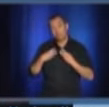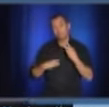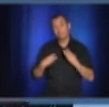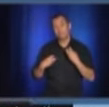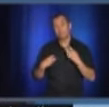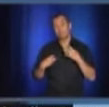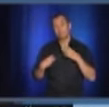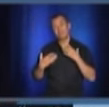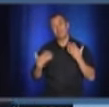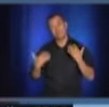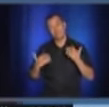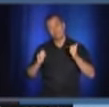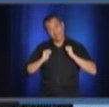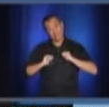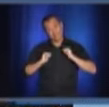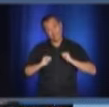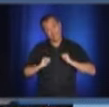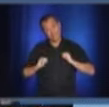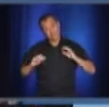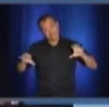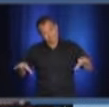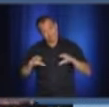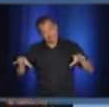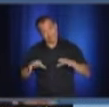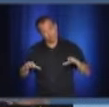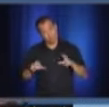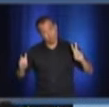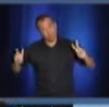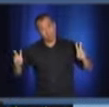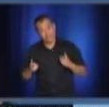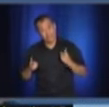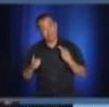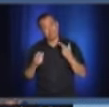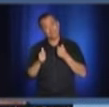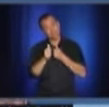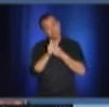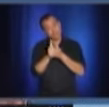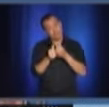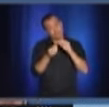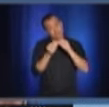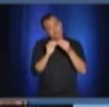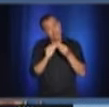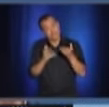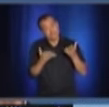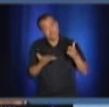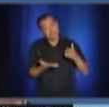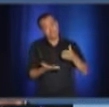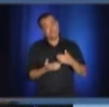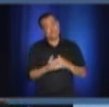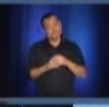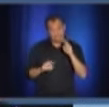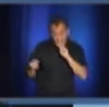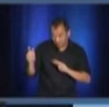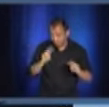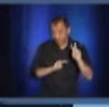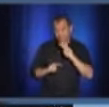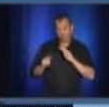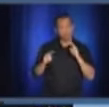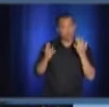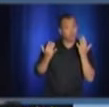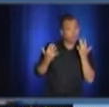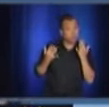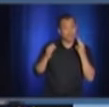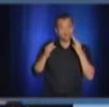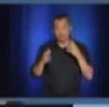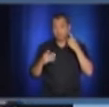adresser. Et puis ça fait partie des indicateurs qu'on va nous demander de suivre, là, de façon régulière sur c'est quoi le temps que ça